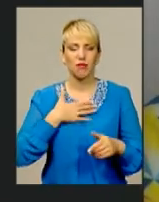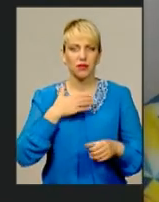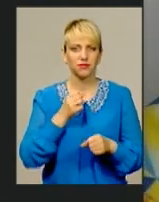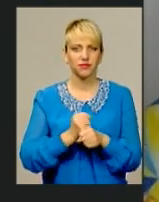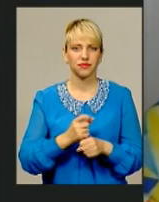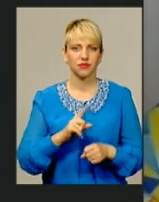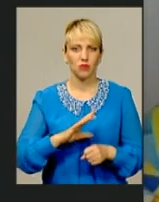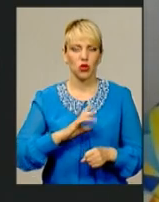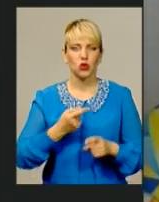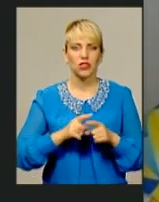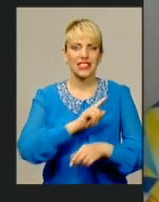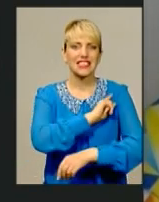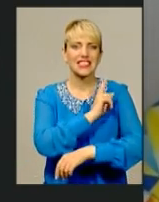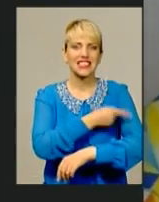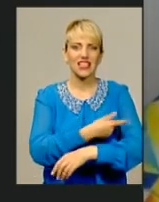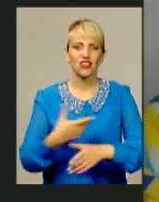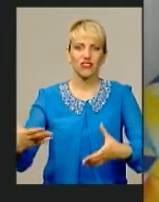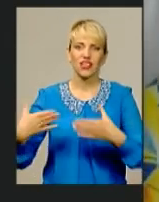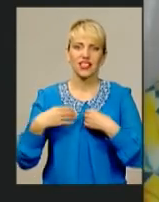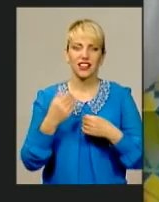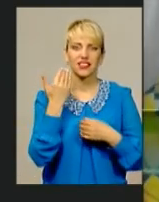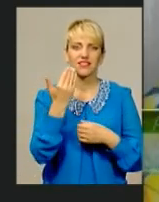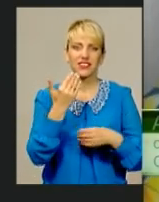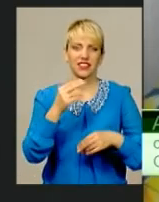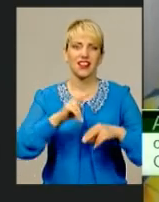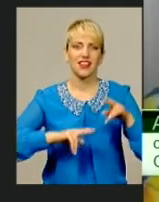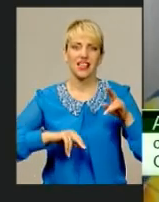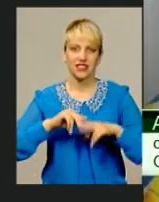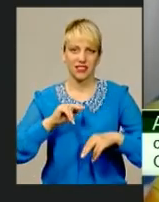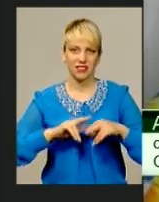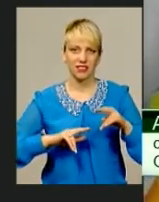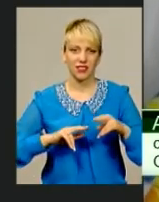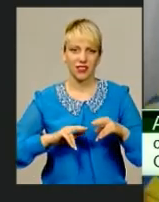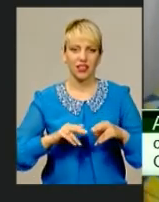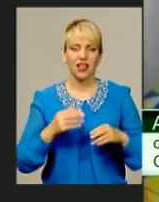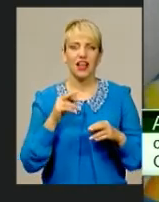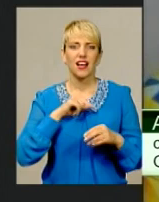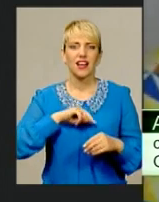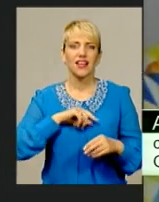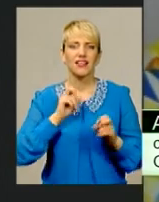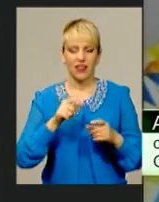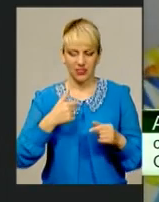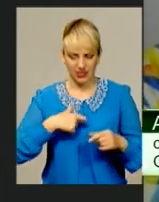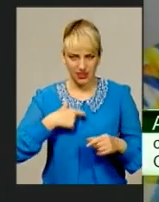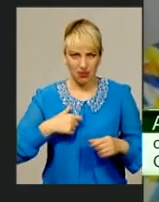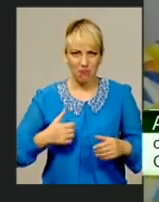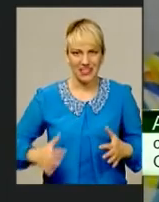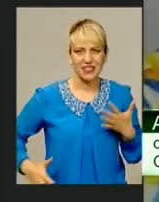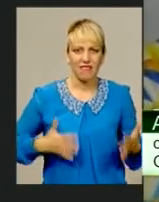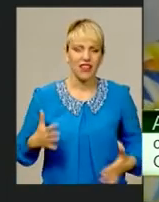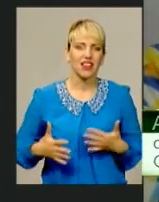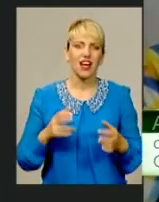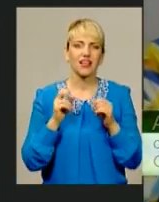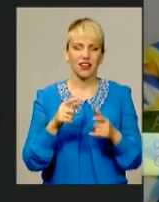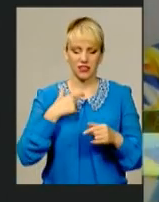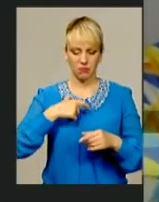твій настрій, твій... Як ти себе завела, як ти себе почуваєш, ти маєш